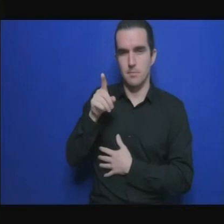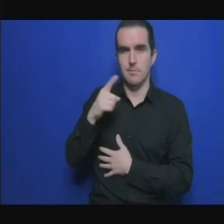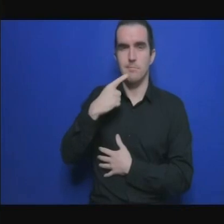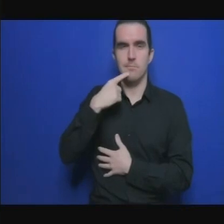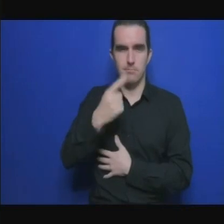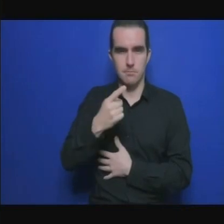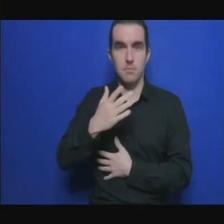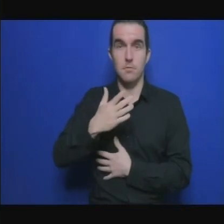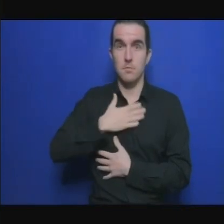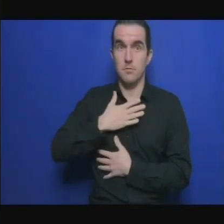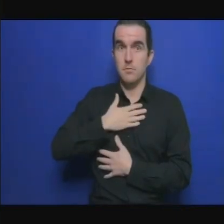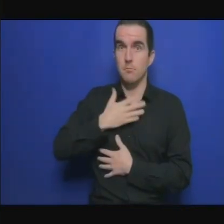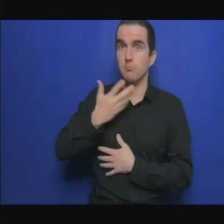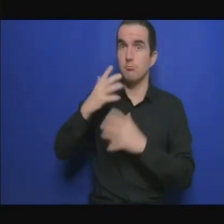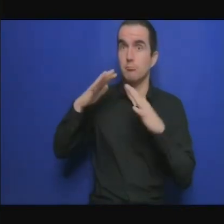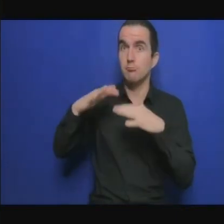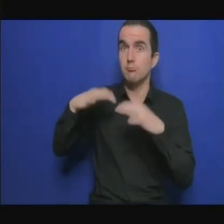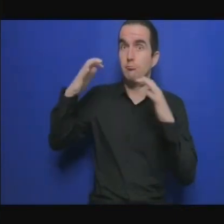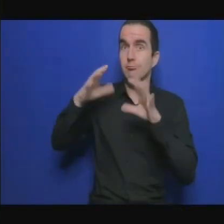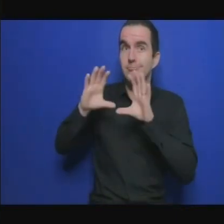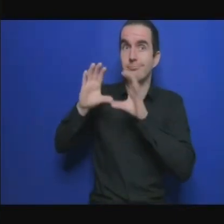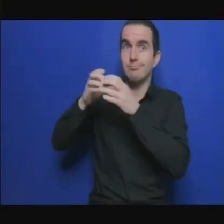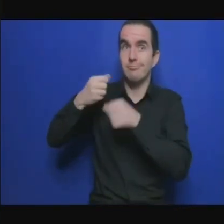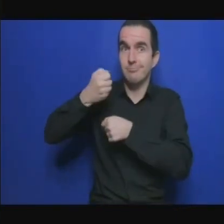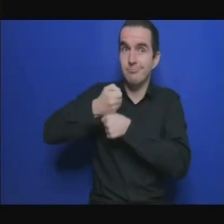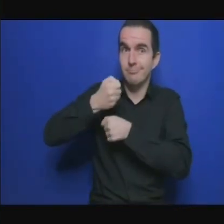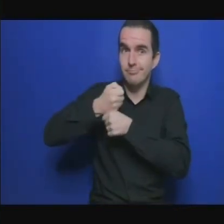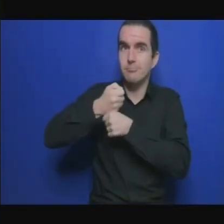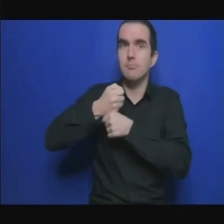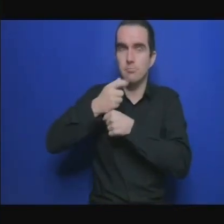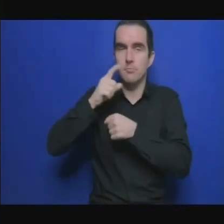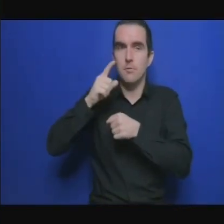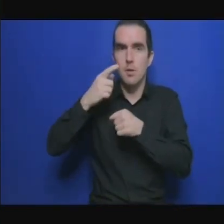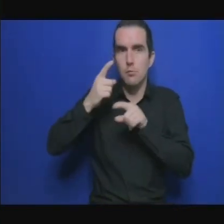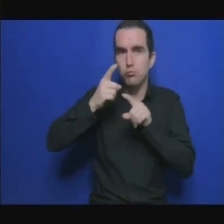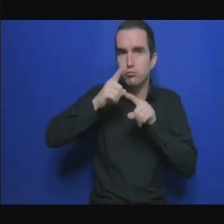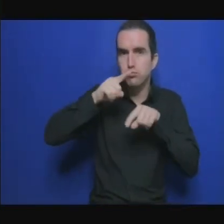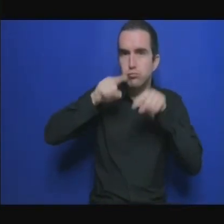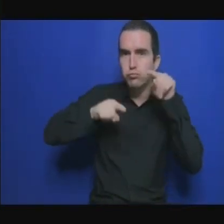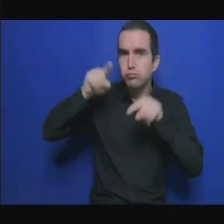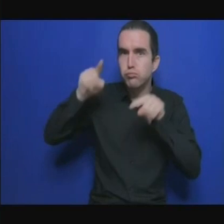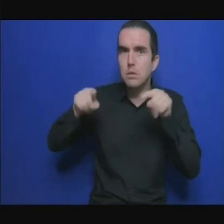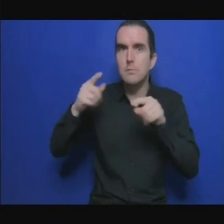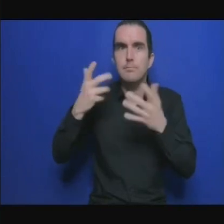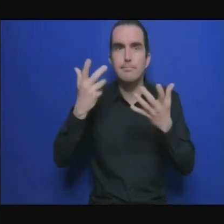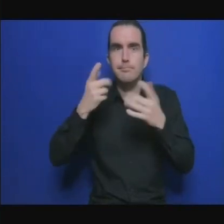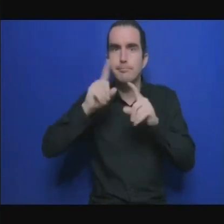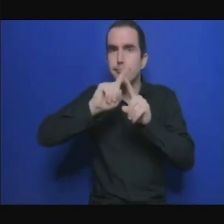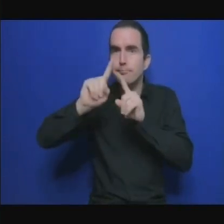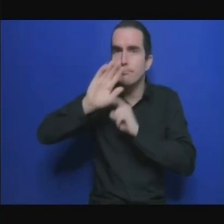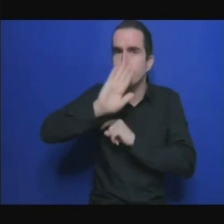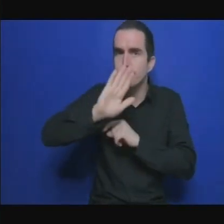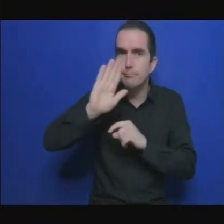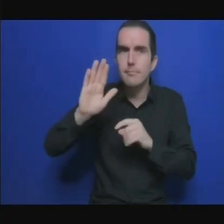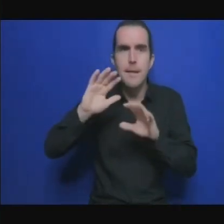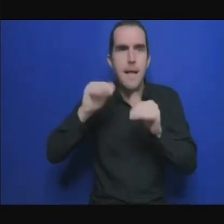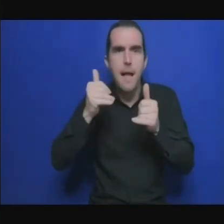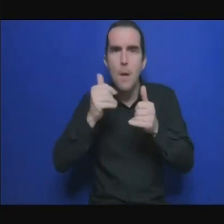acteurs politiques pour les pays s'agissant du financement M. Condé